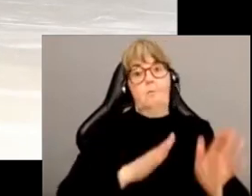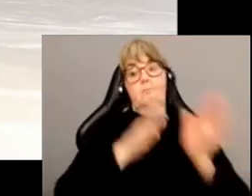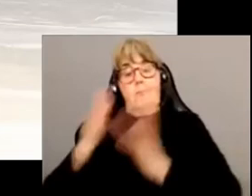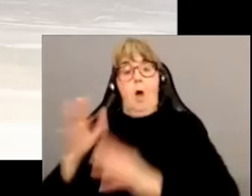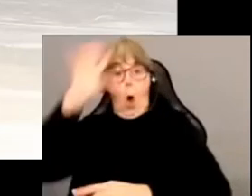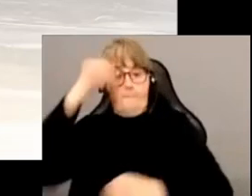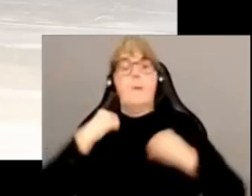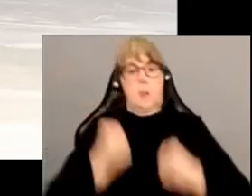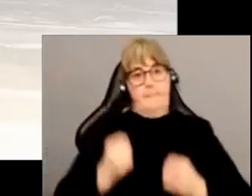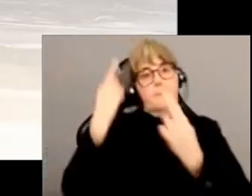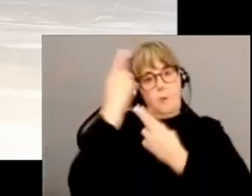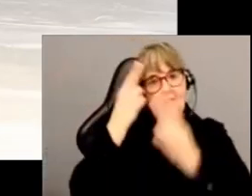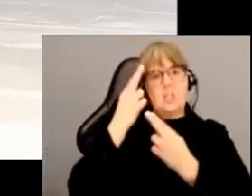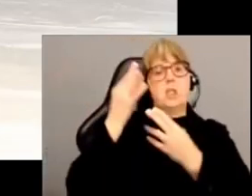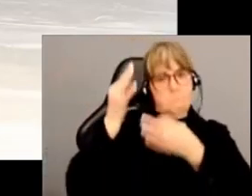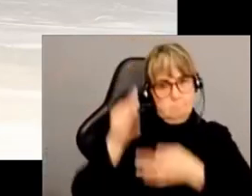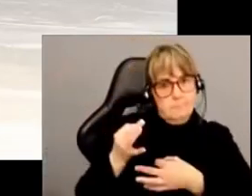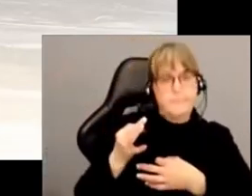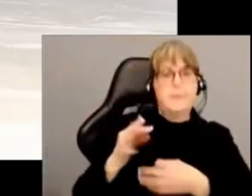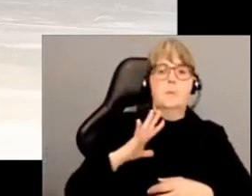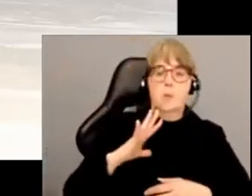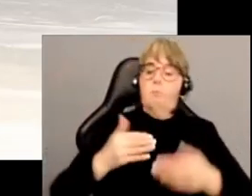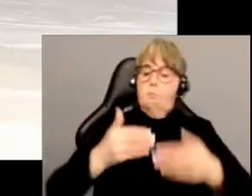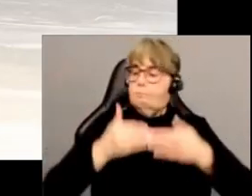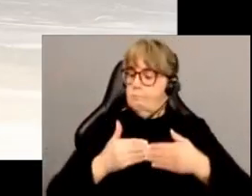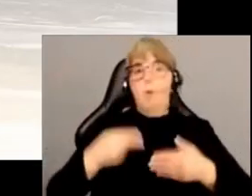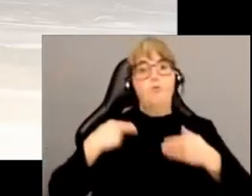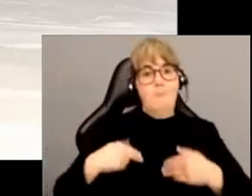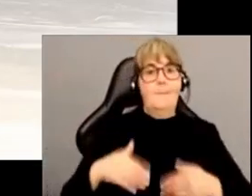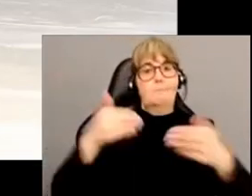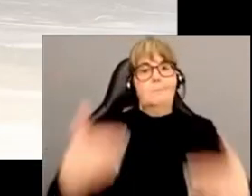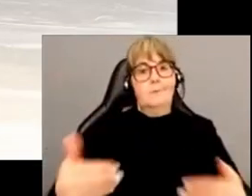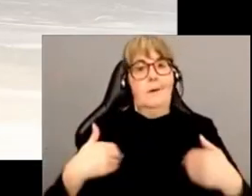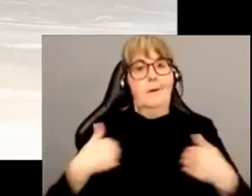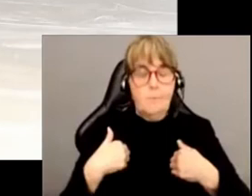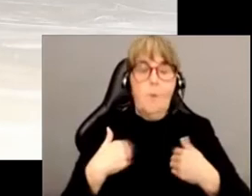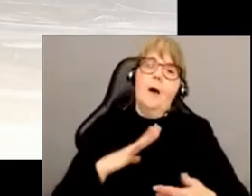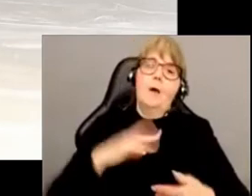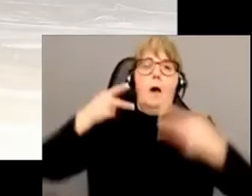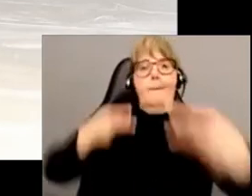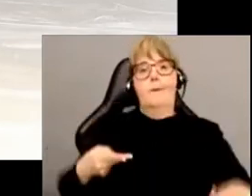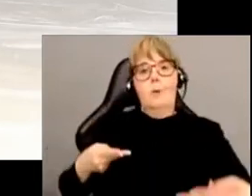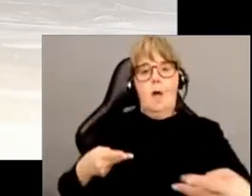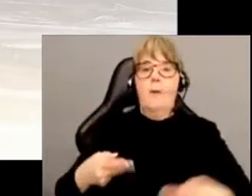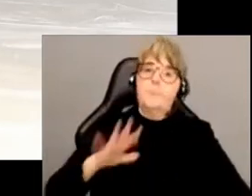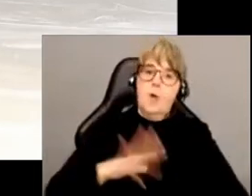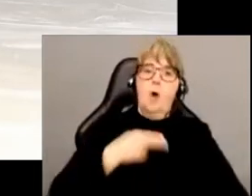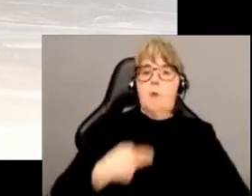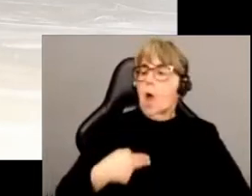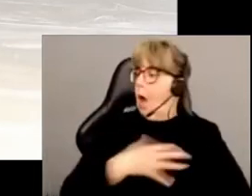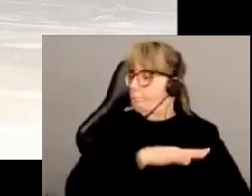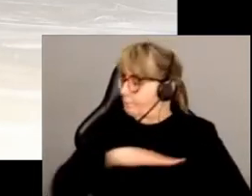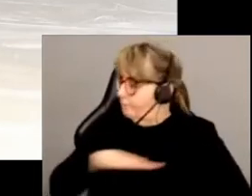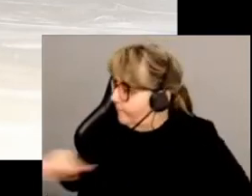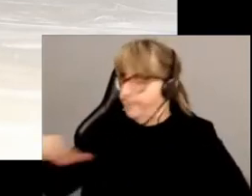la seule différence entre, d'un côté, tous les humains et de l'autre, tous les animaux, c'est bien l'appartenance d'espèce. Tous les humains appartiennent trivialement à l'espèce